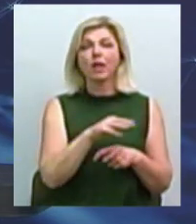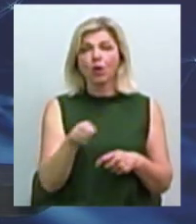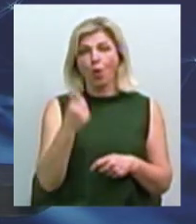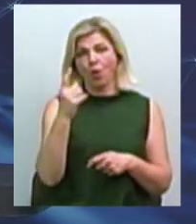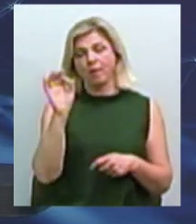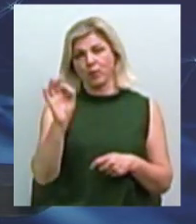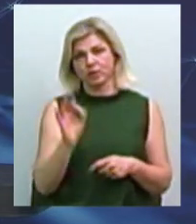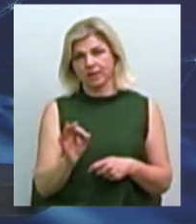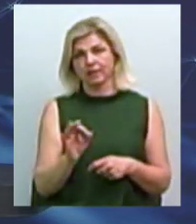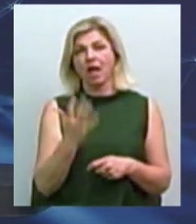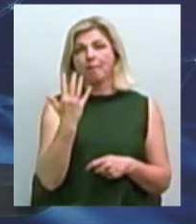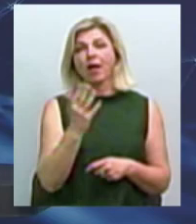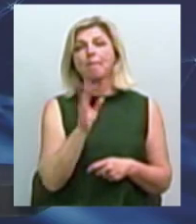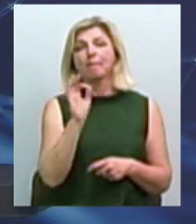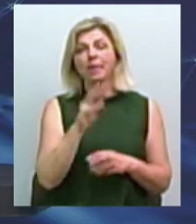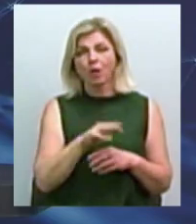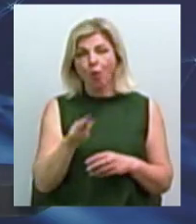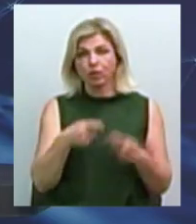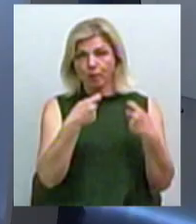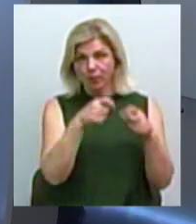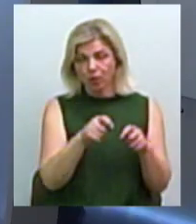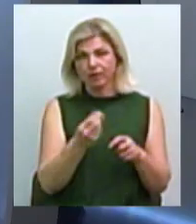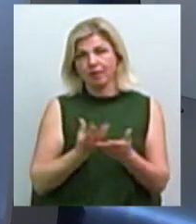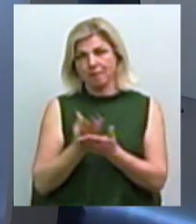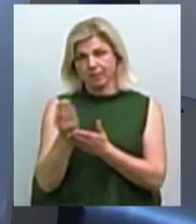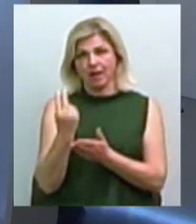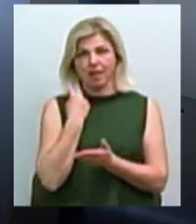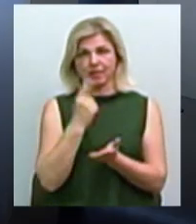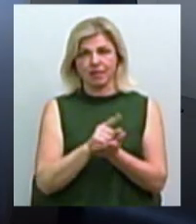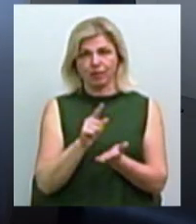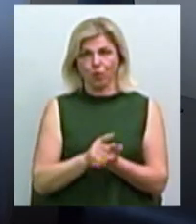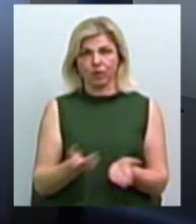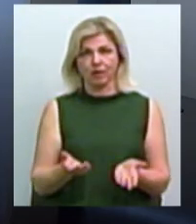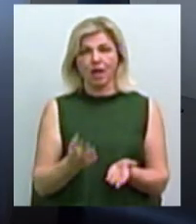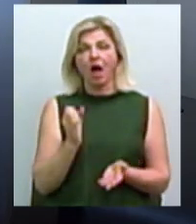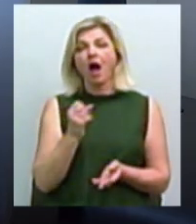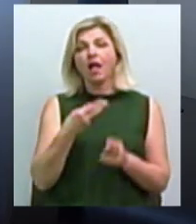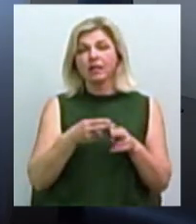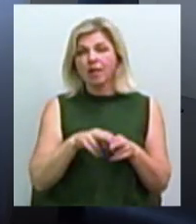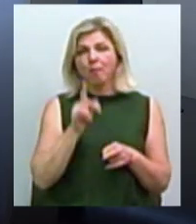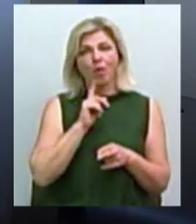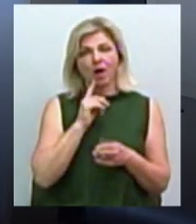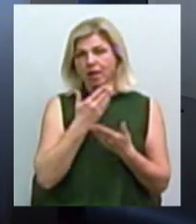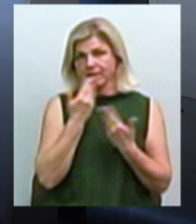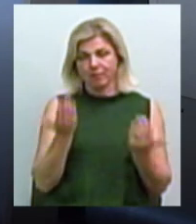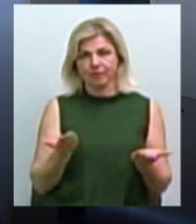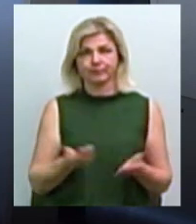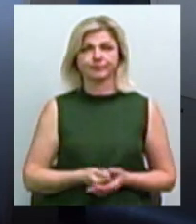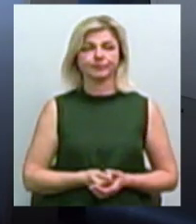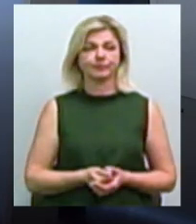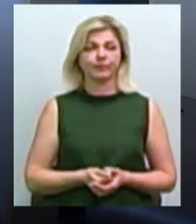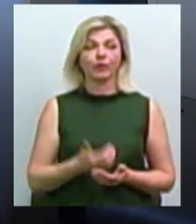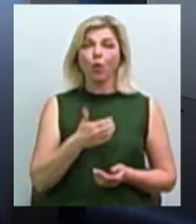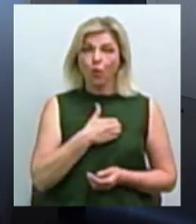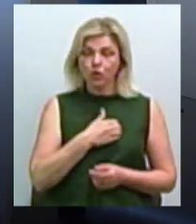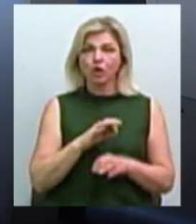продав на п'ять мільйонів, сплатив відсоток. Тобто той, хто більше об'єми робить, більше сплачує податків. Але цього поки не сталося. Тому і хочу